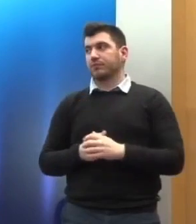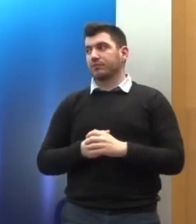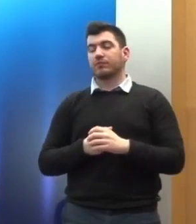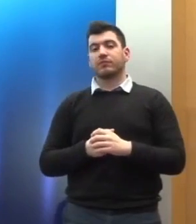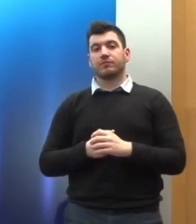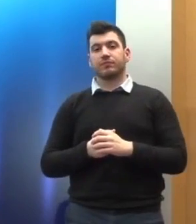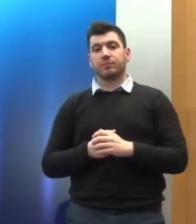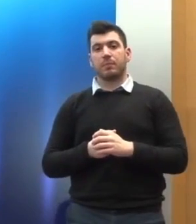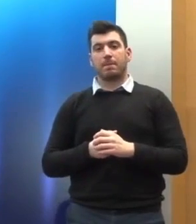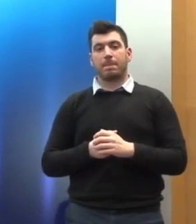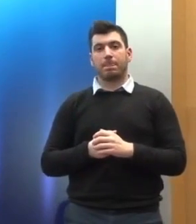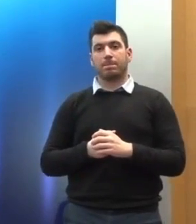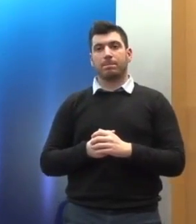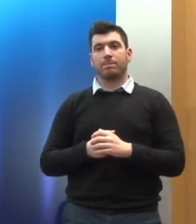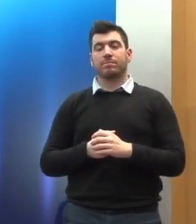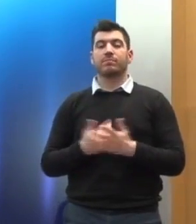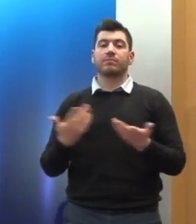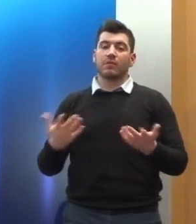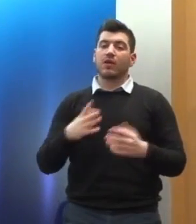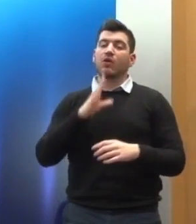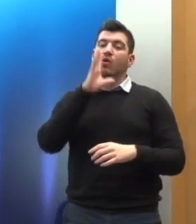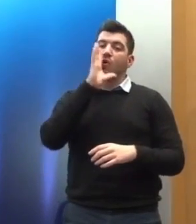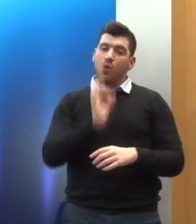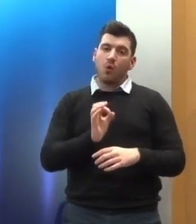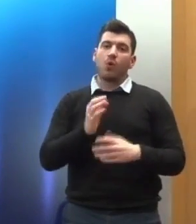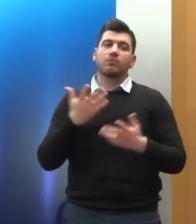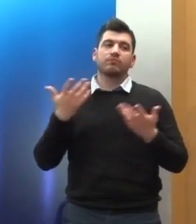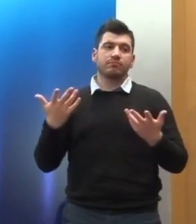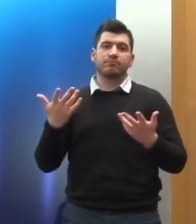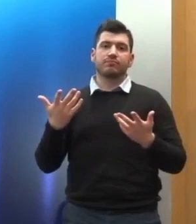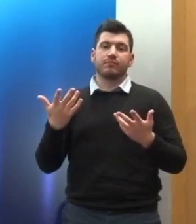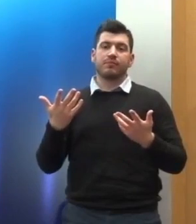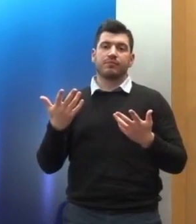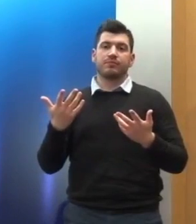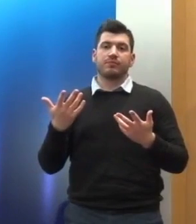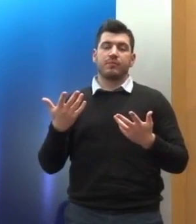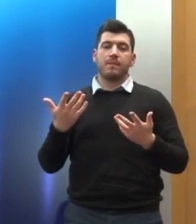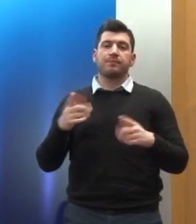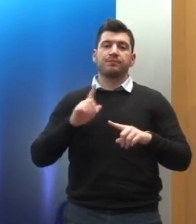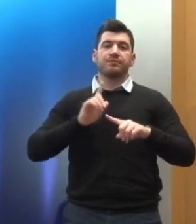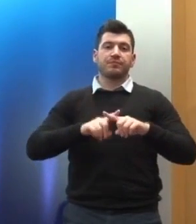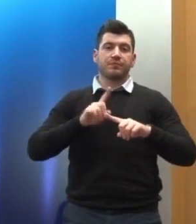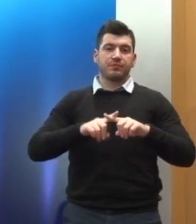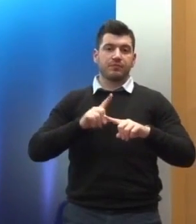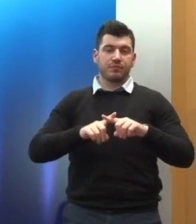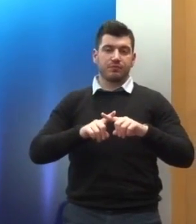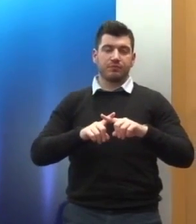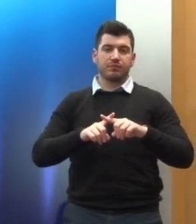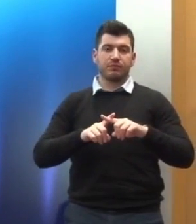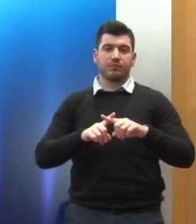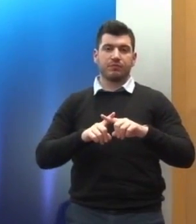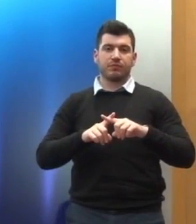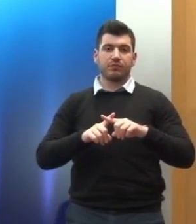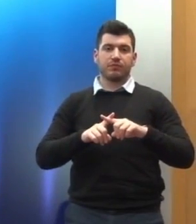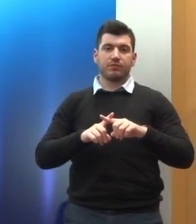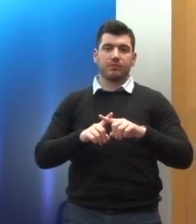πλαίσιο αυτής της δεσμευμένης κυριαρχίας που έχουμε ως προσπλευρές της άσκησης